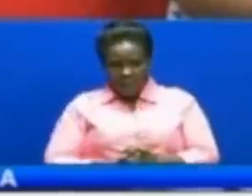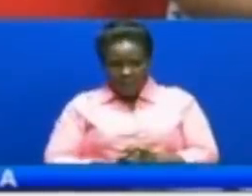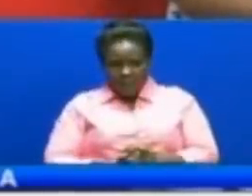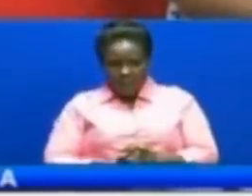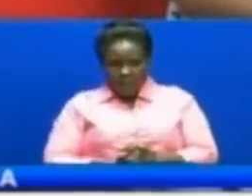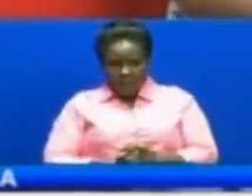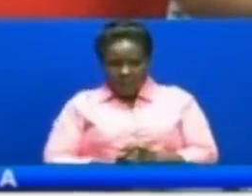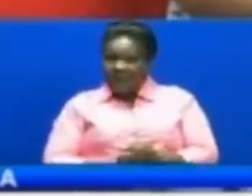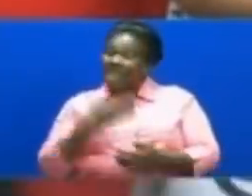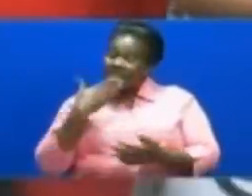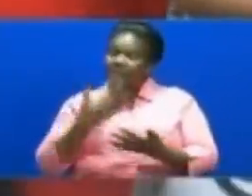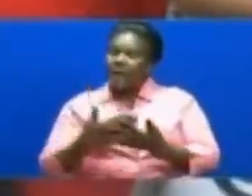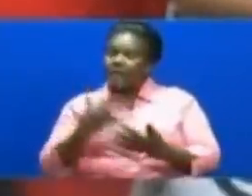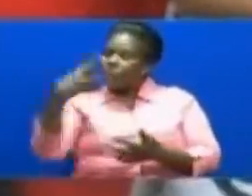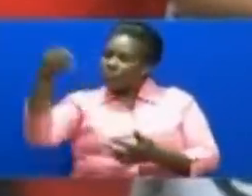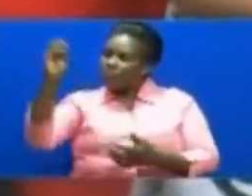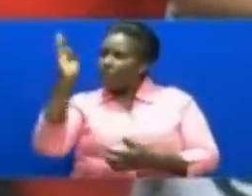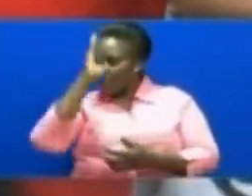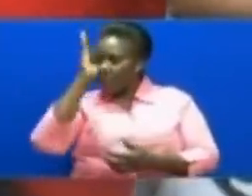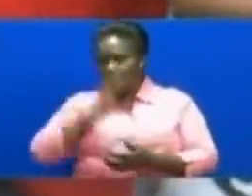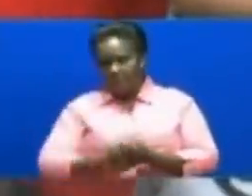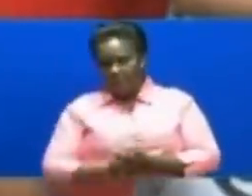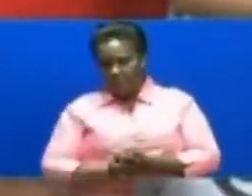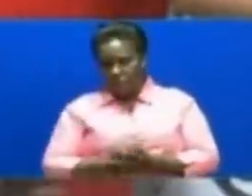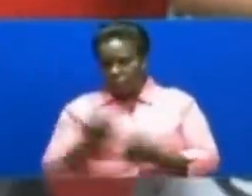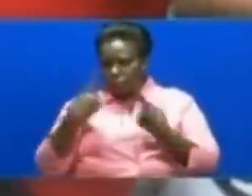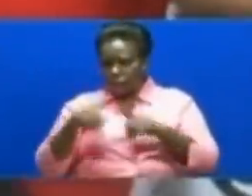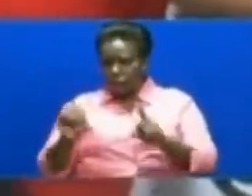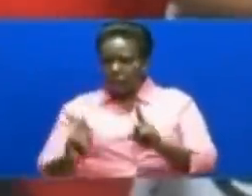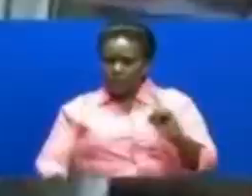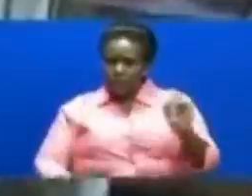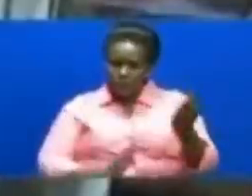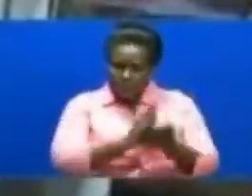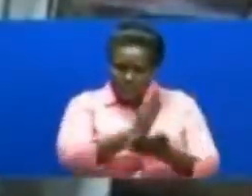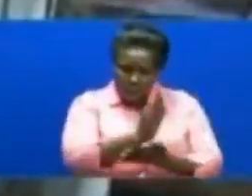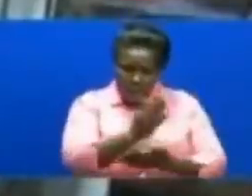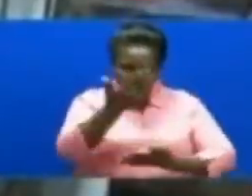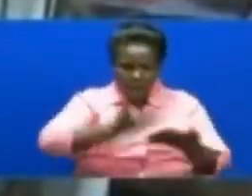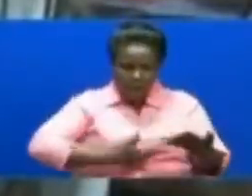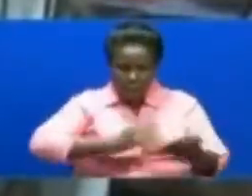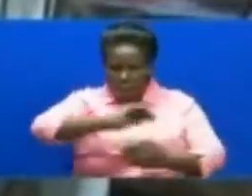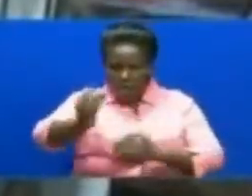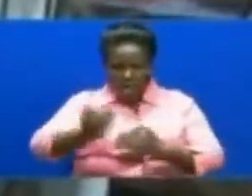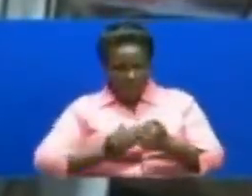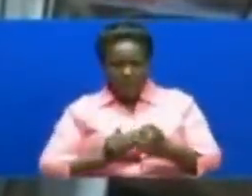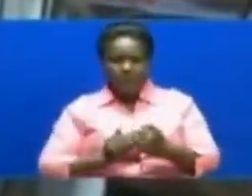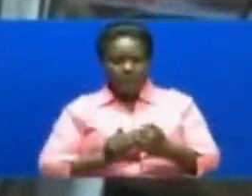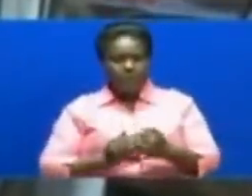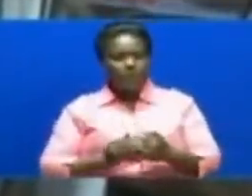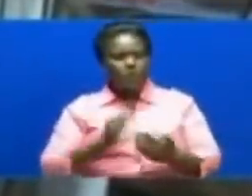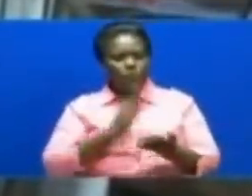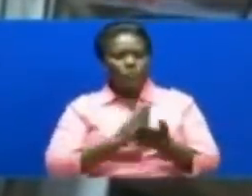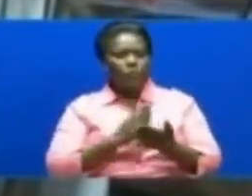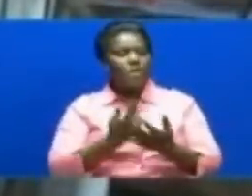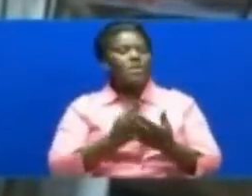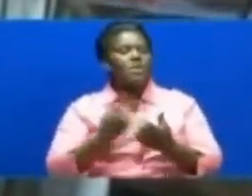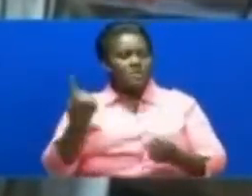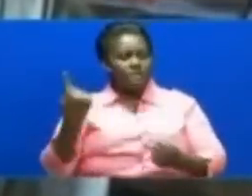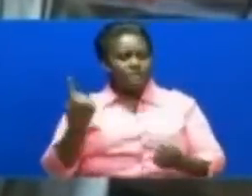Tumewapitisha Wanatakewa wadejeshe form Miongonimu hao wamba wameondoka